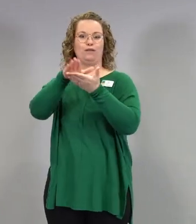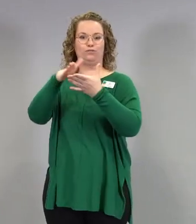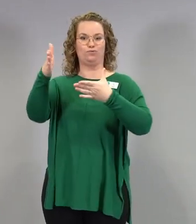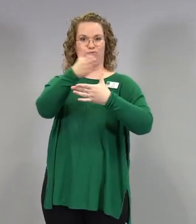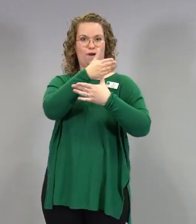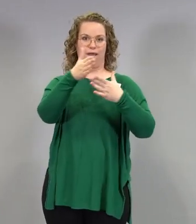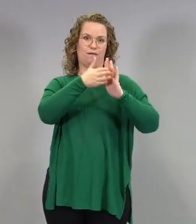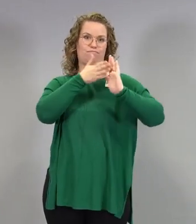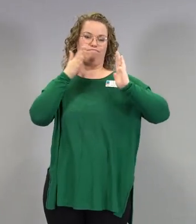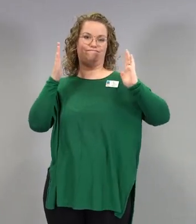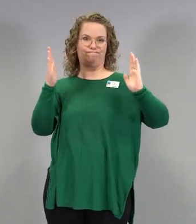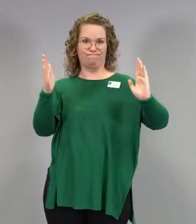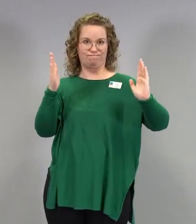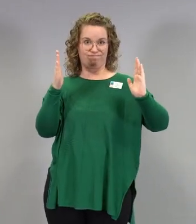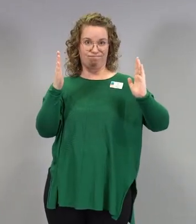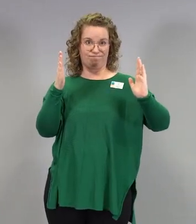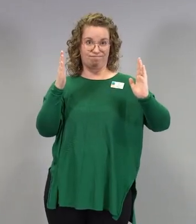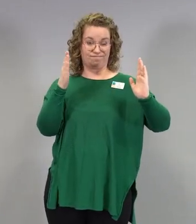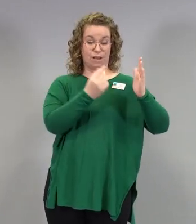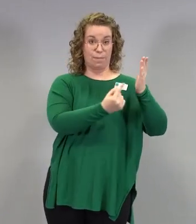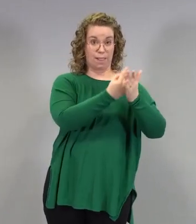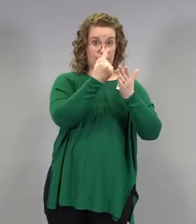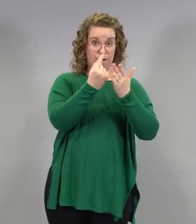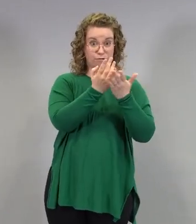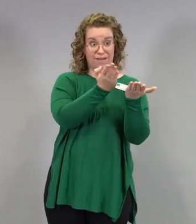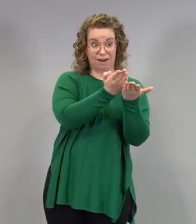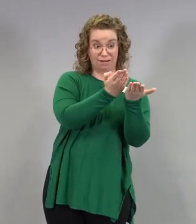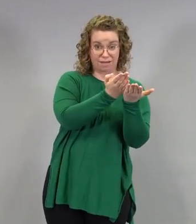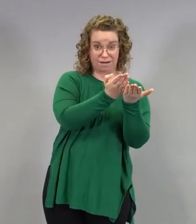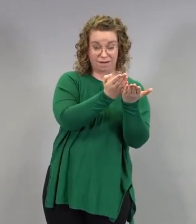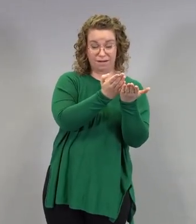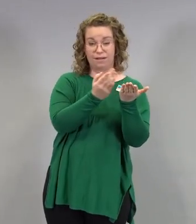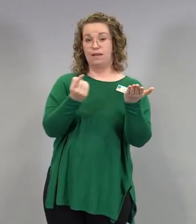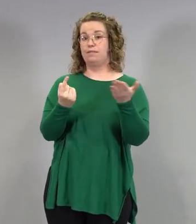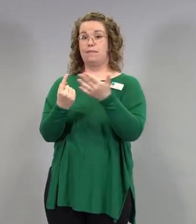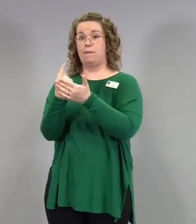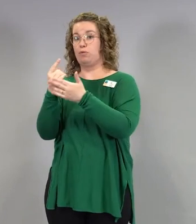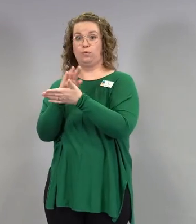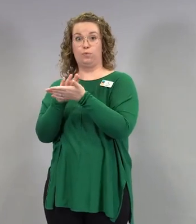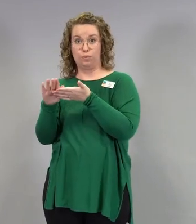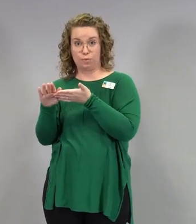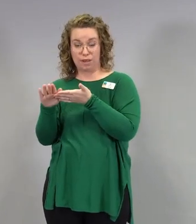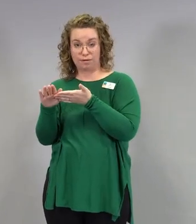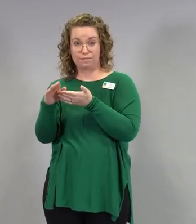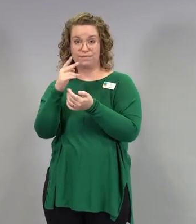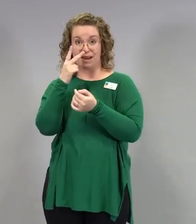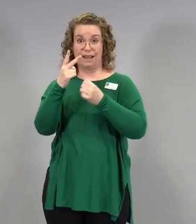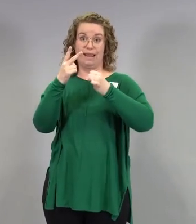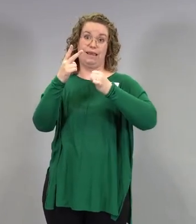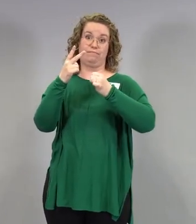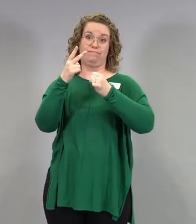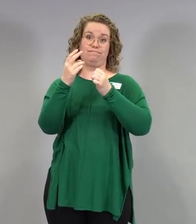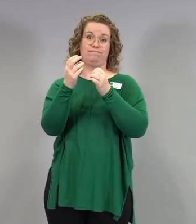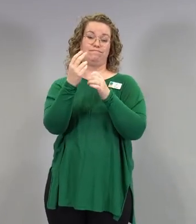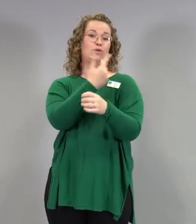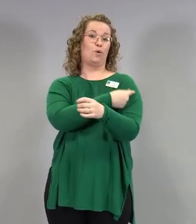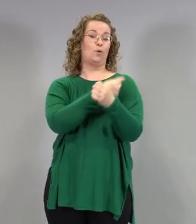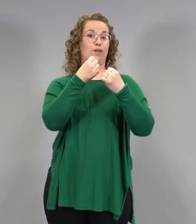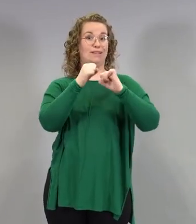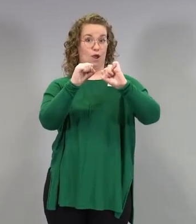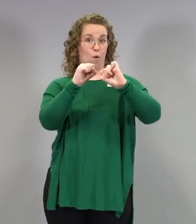verrattiin niihin ei-tapauksiin, niin katsotaan täältä, tästä näette sen rokotteen tehoon tuonne